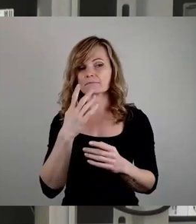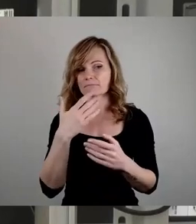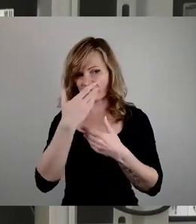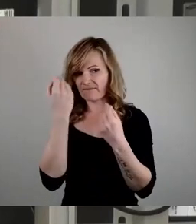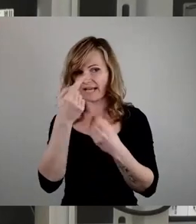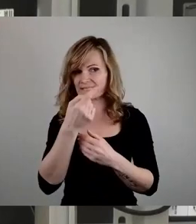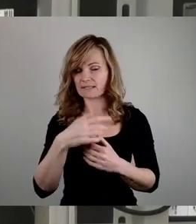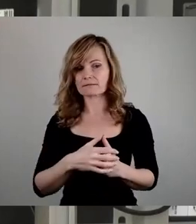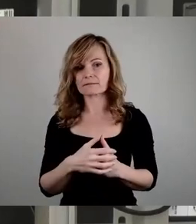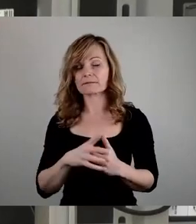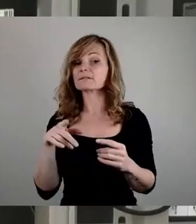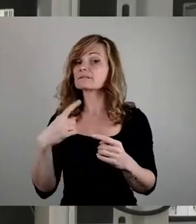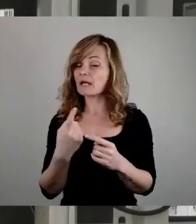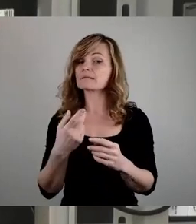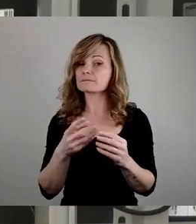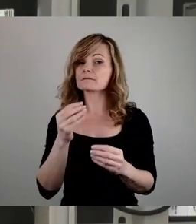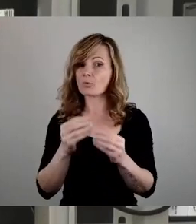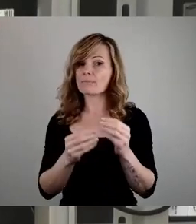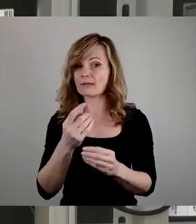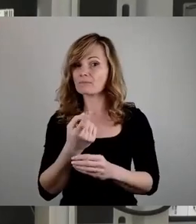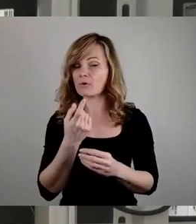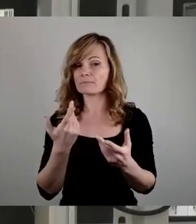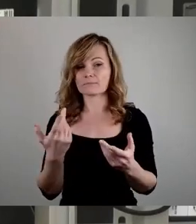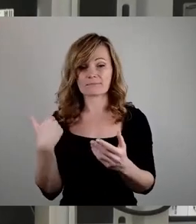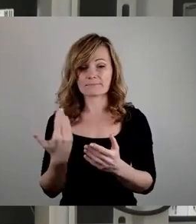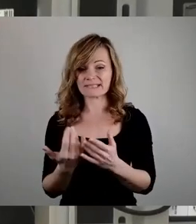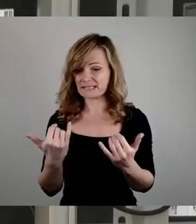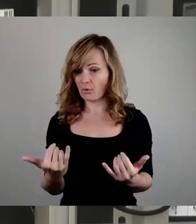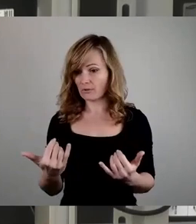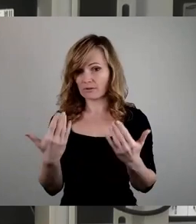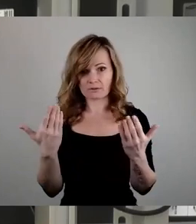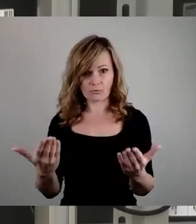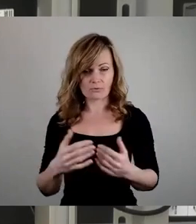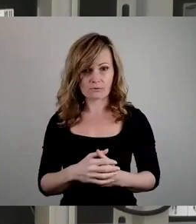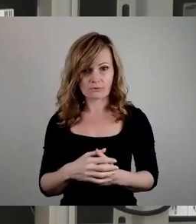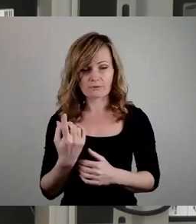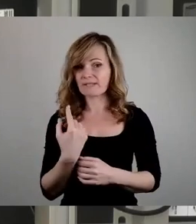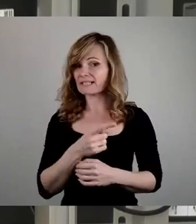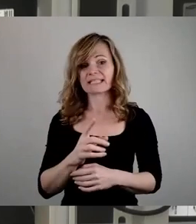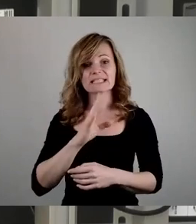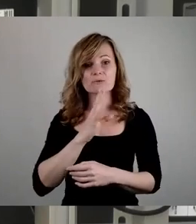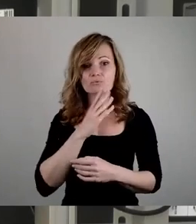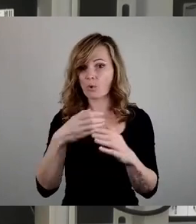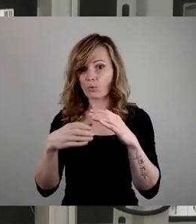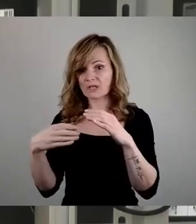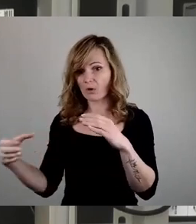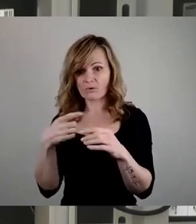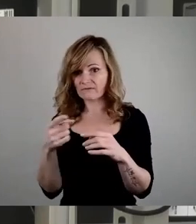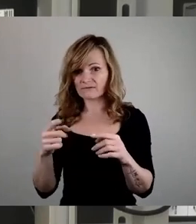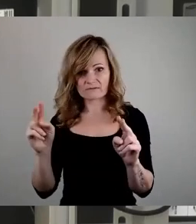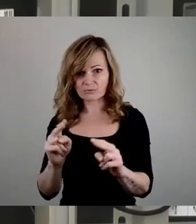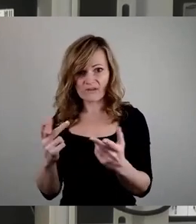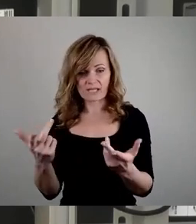Wird das ein wirkliches Problem? Und es ist bis heute so, dass wir nicht ausreichend Unterkünfte haben, dass wir weiter